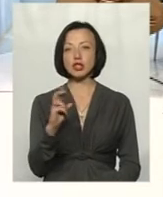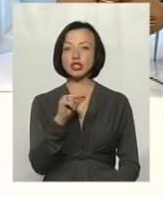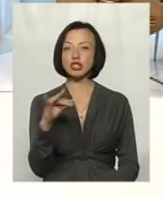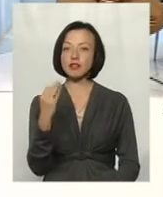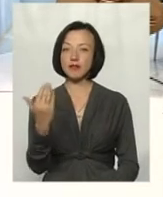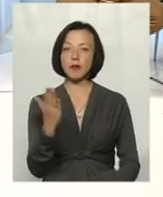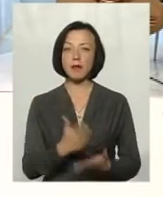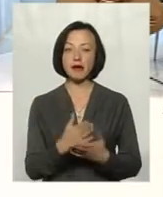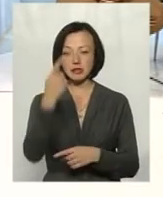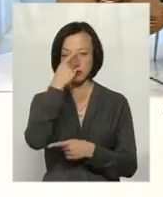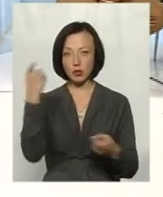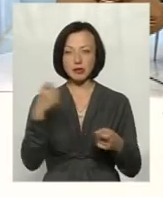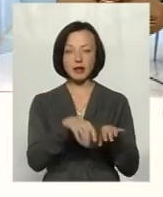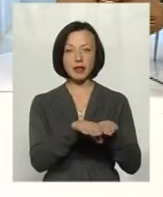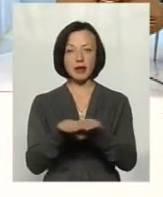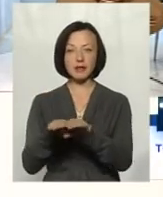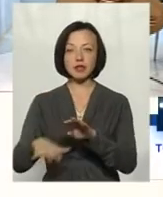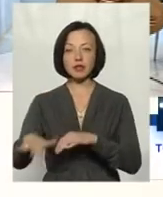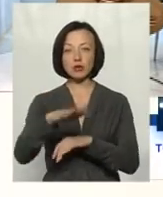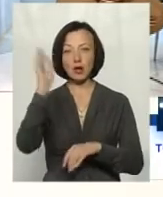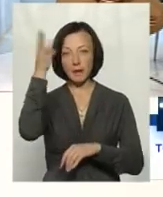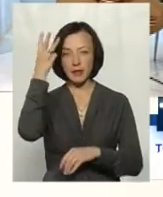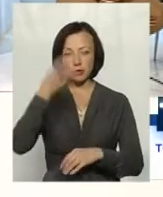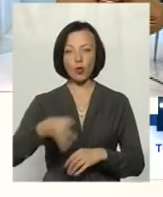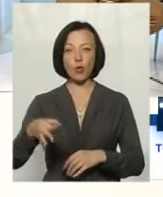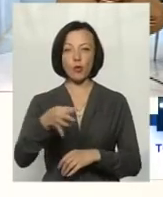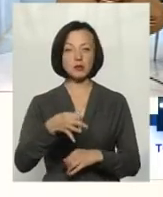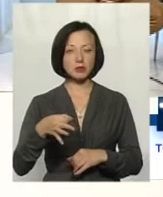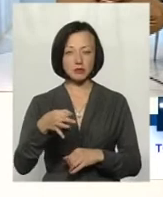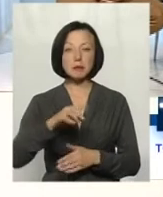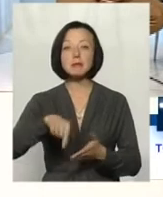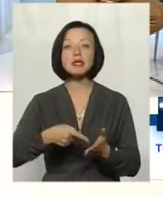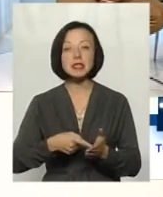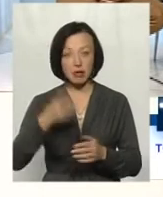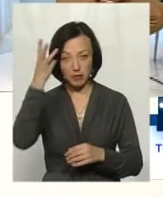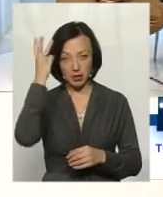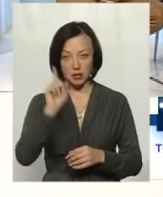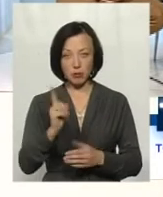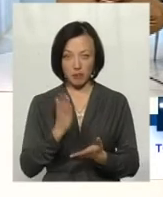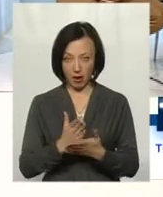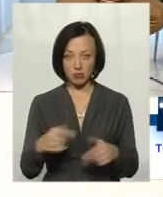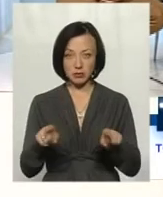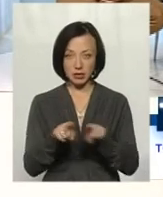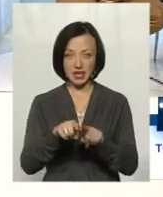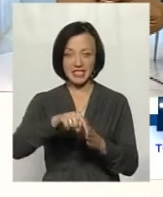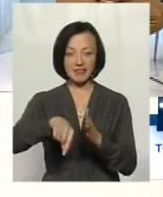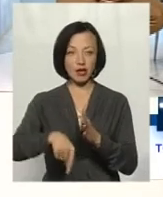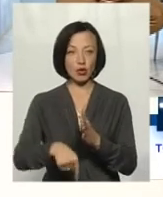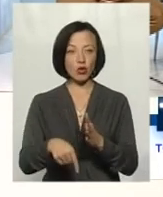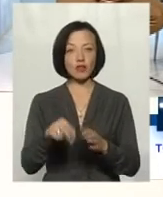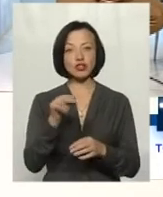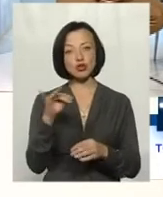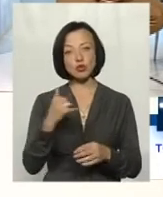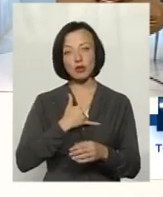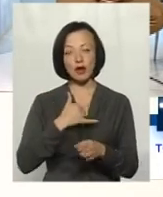На території Хмельницького обласного центру маємо такі свердловини? Чи в нас